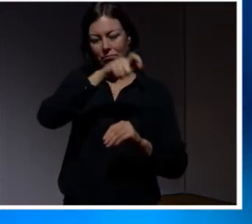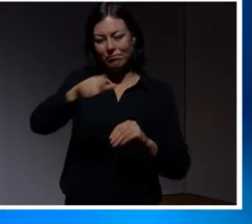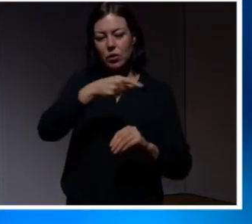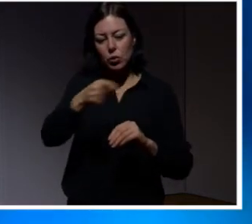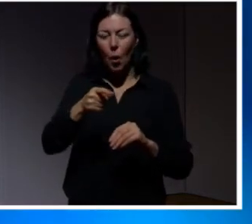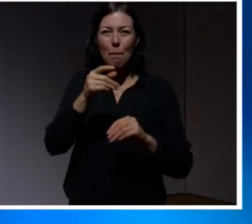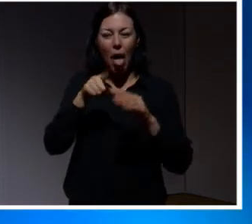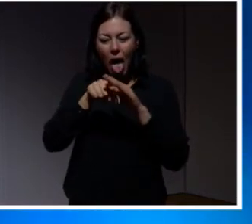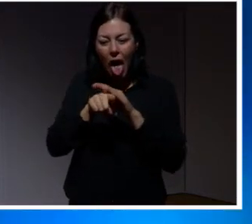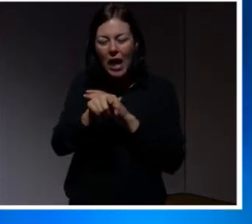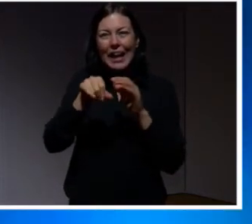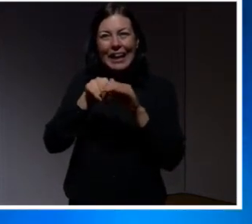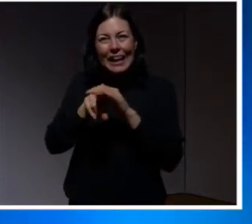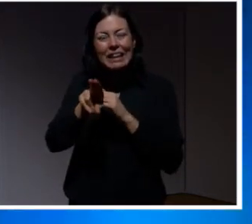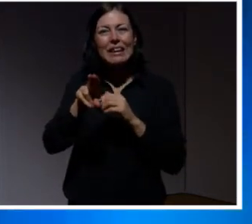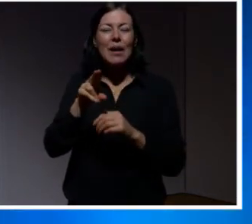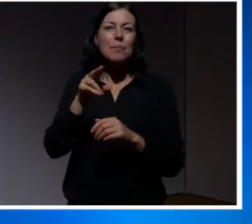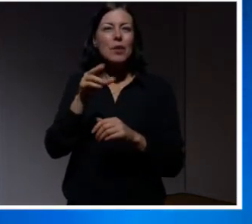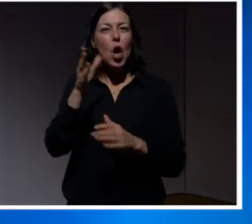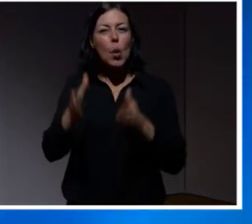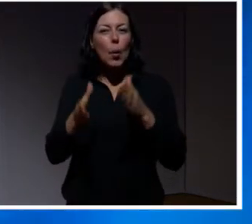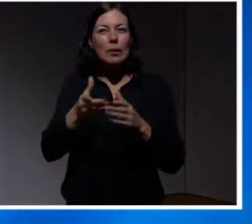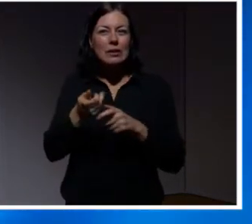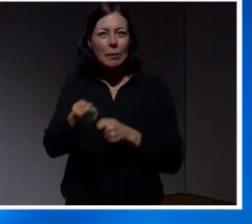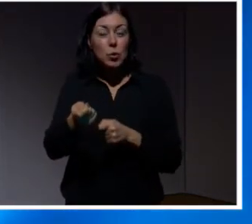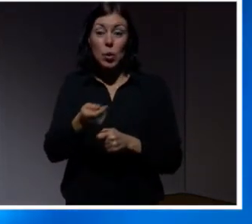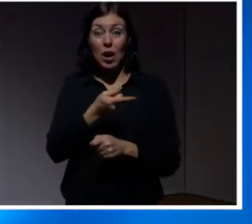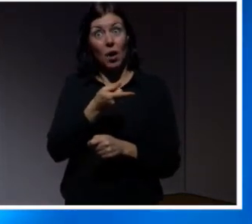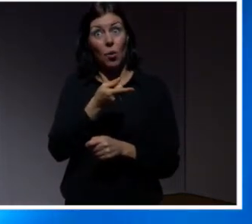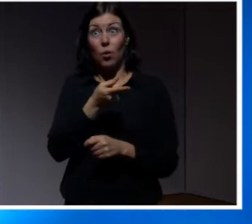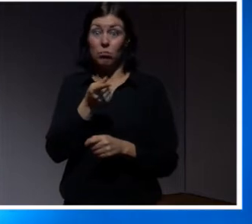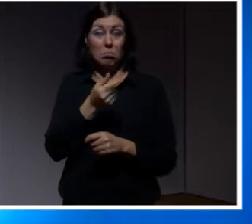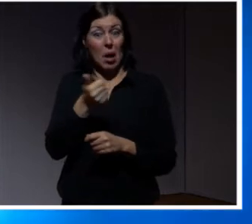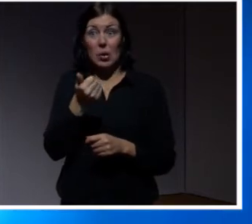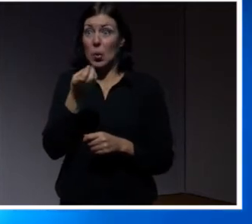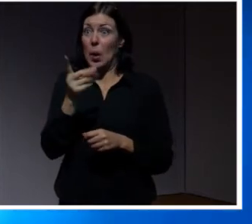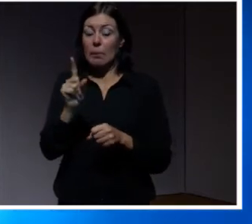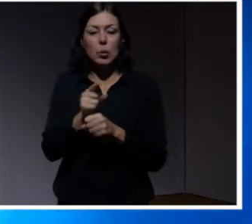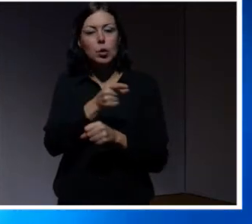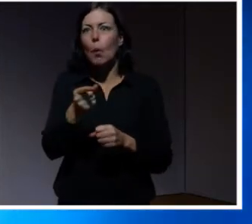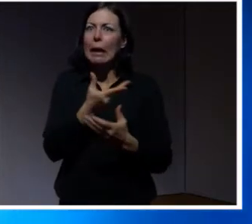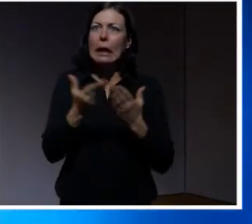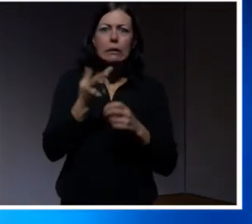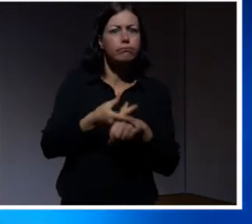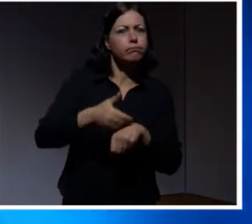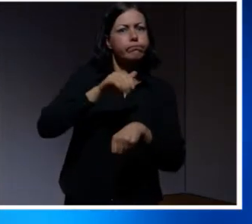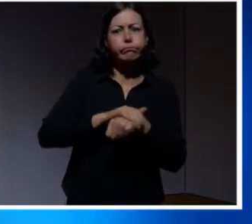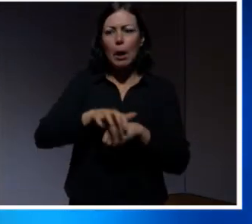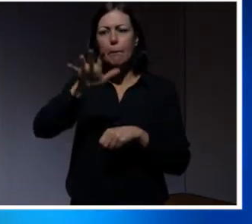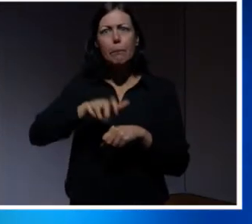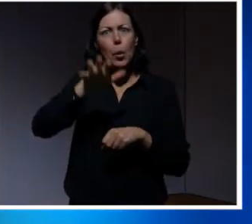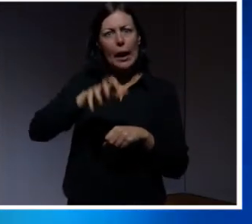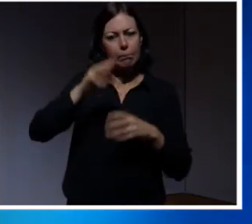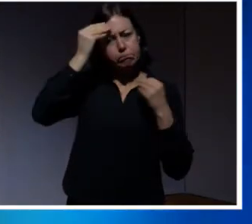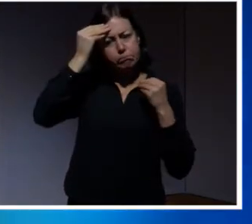ungefär tio minuter. Och de är inte ens särskilt välutbildade programmerare. Utan ganska lätt.